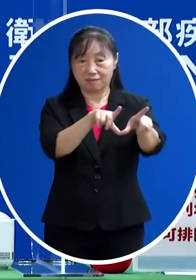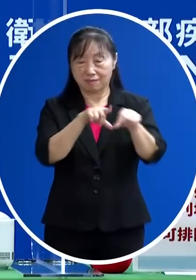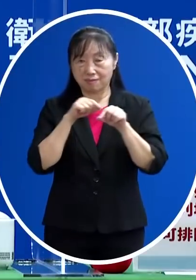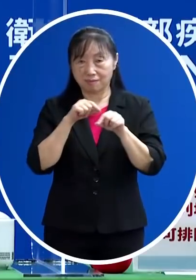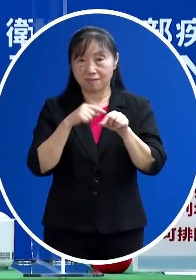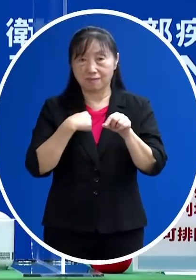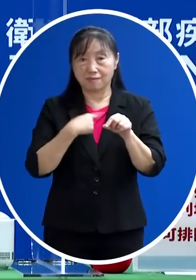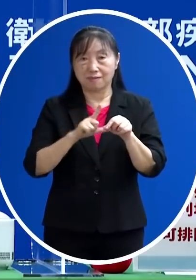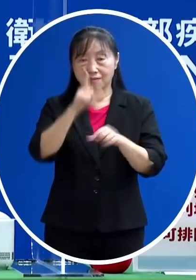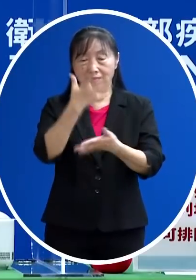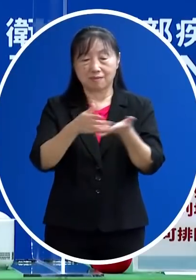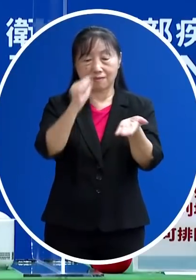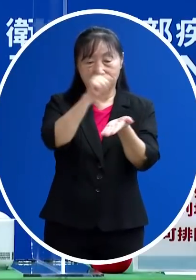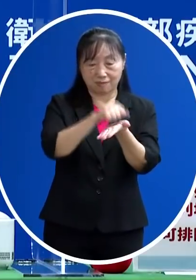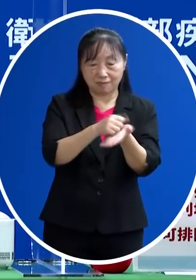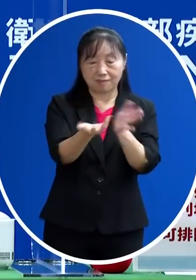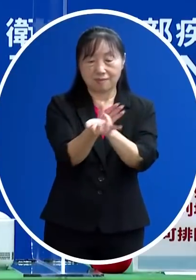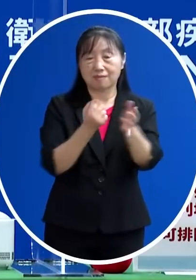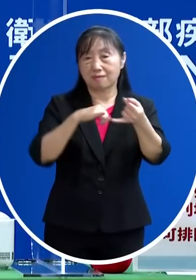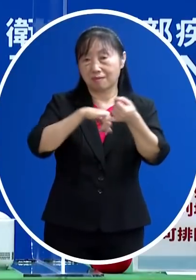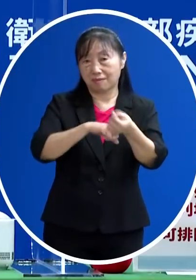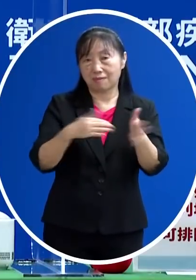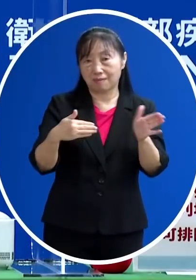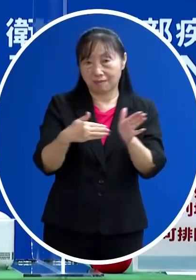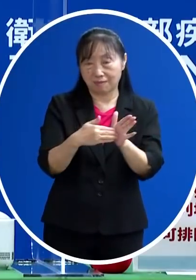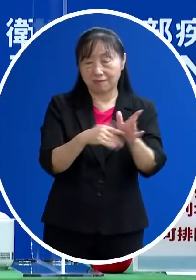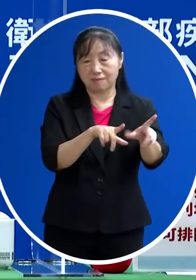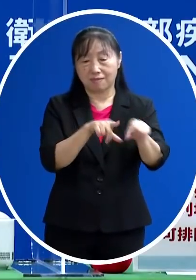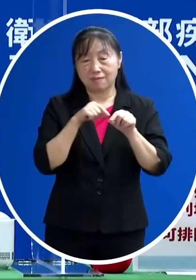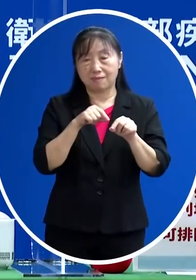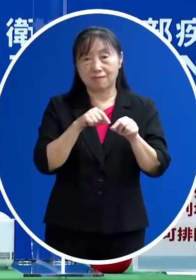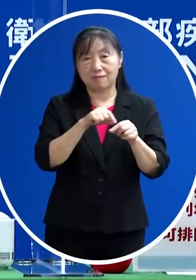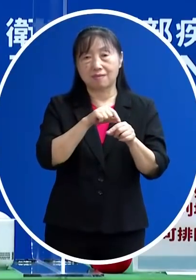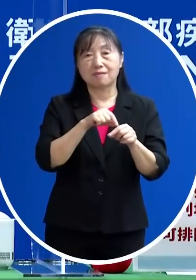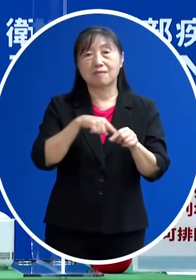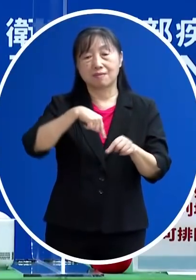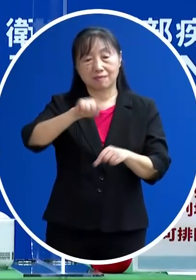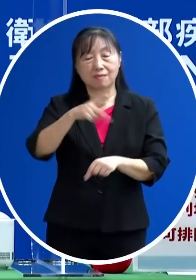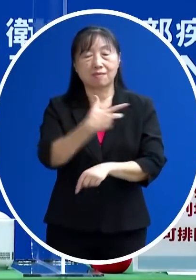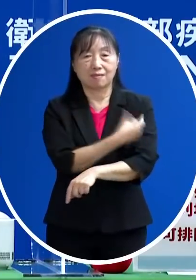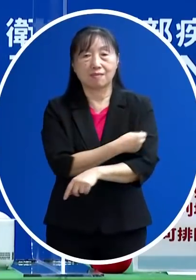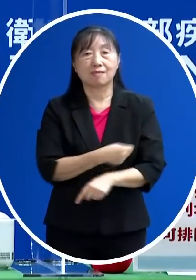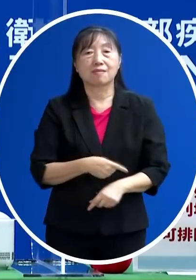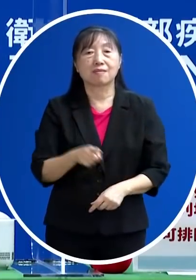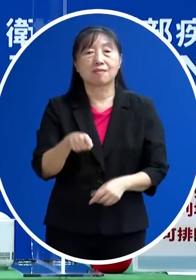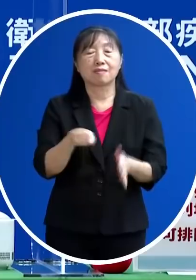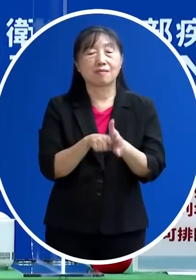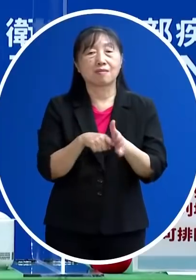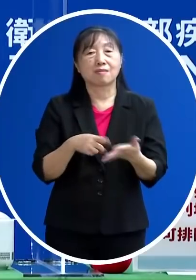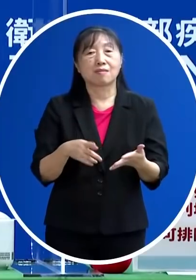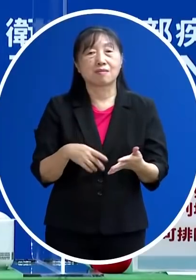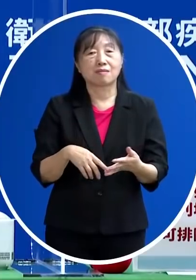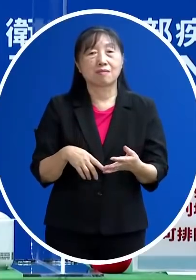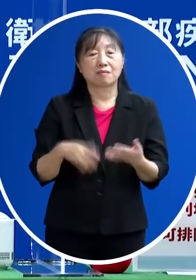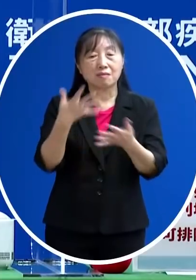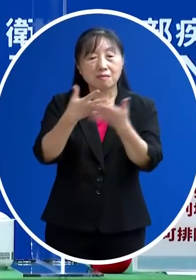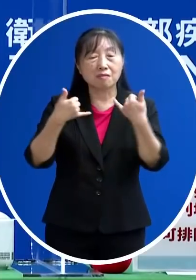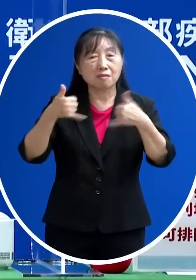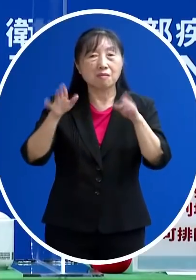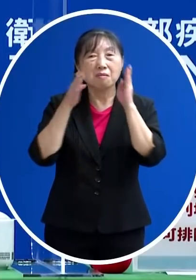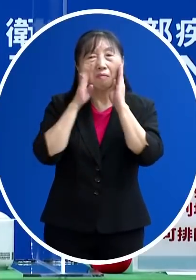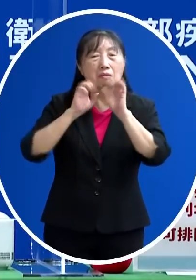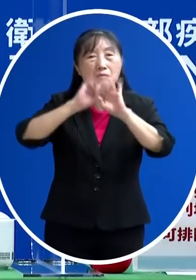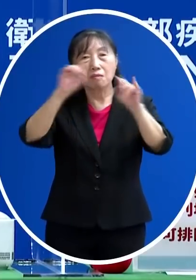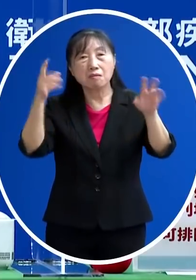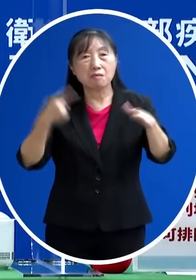一個醫院登記 預約來做完成 並不需要去特別去注意這個網路上有這種非法